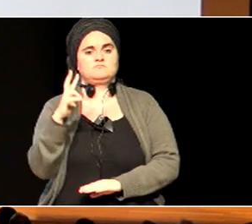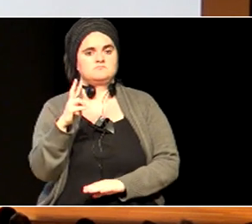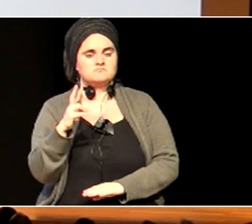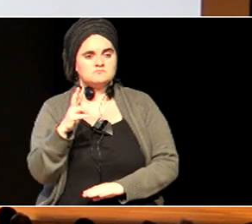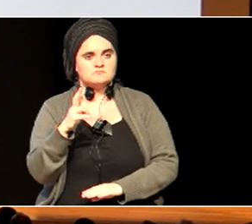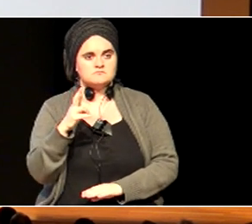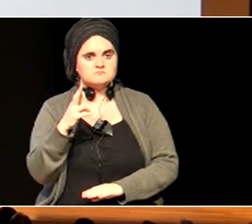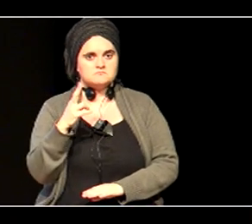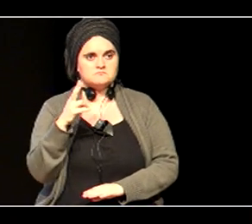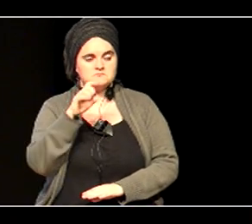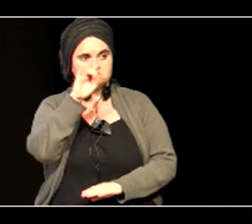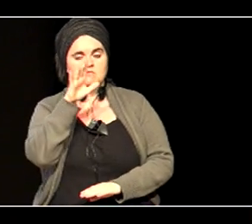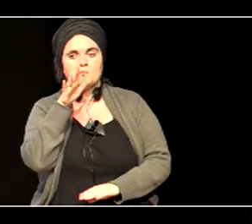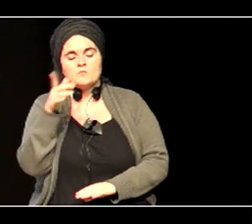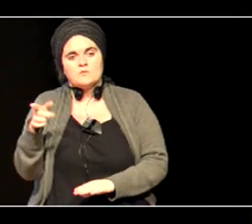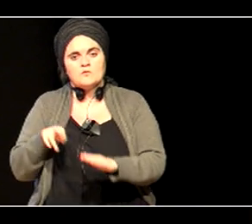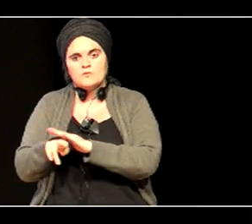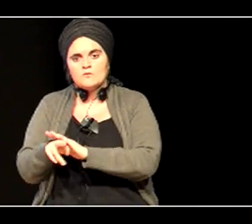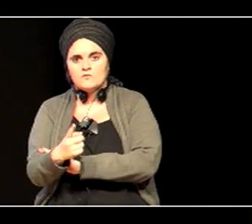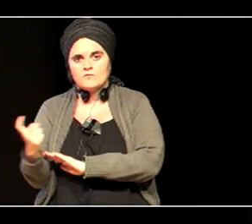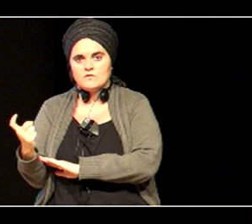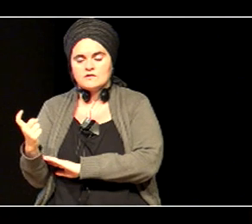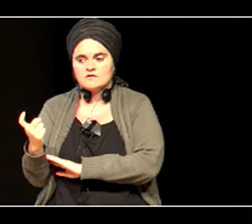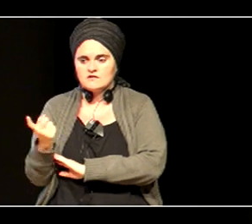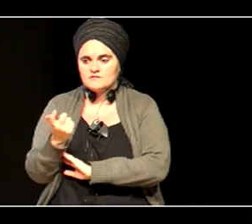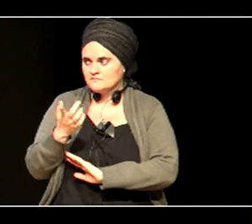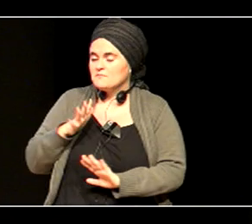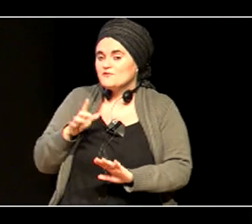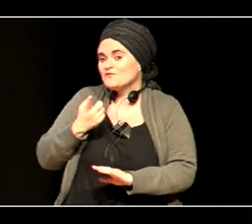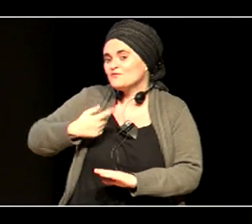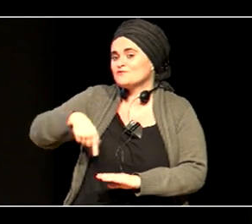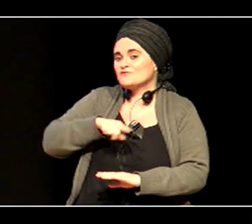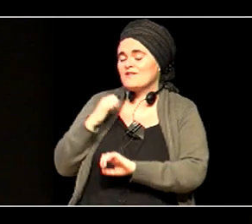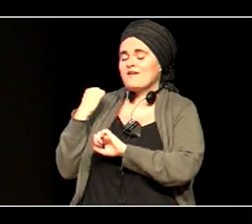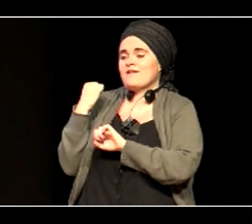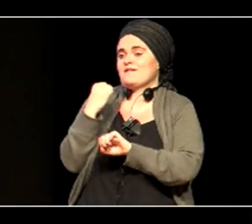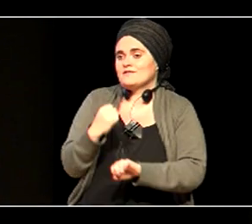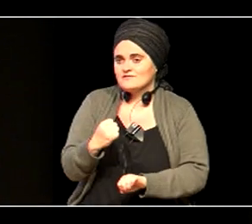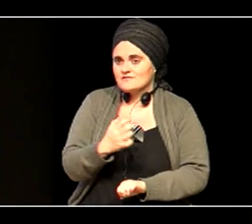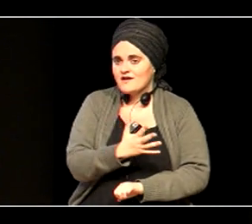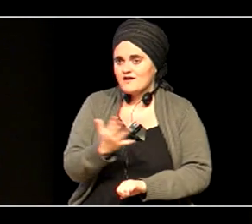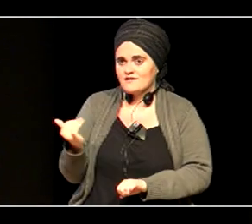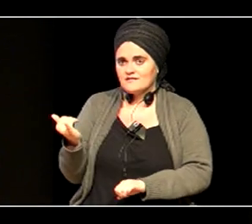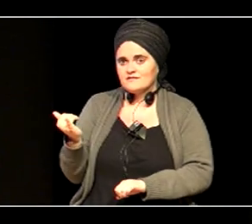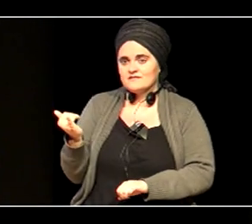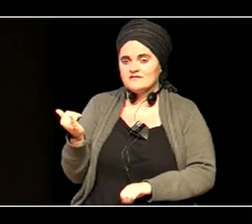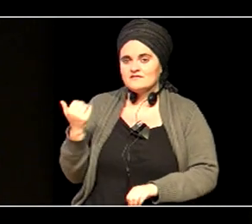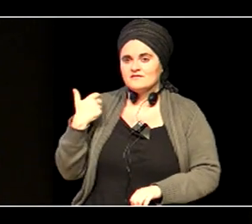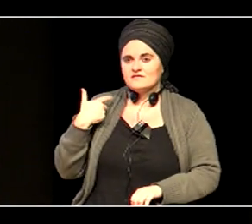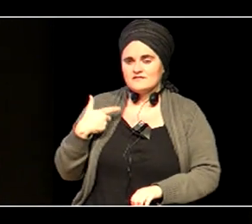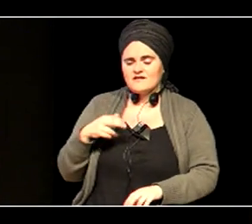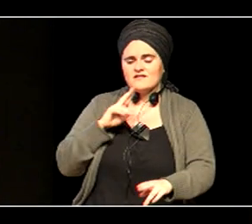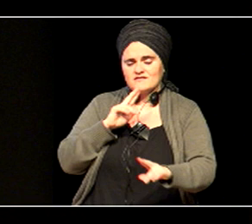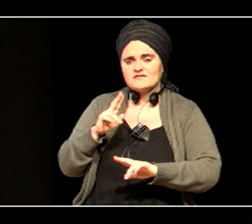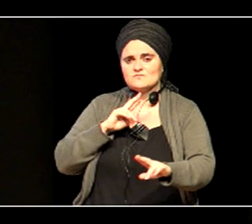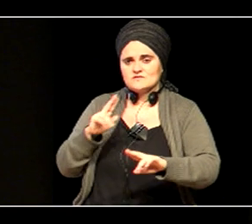ba, ikazle horiek atenditzeko, guk, badaukagu, ja, oindela, urte asko, badaukagu, ba, erantzun